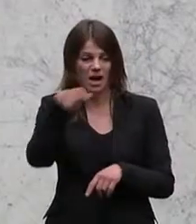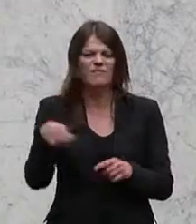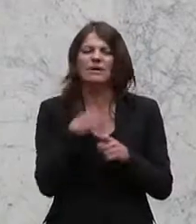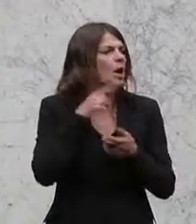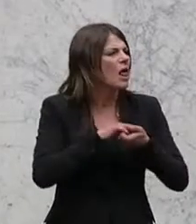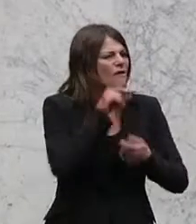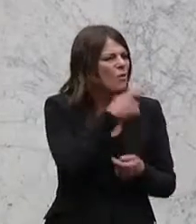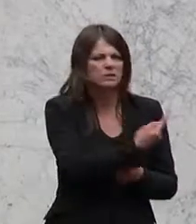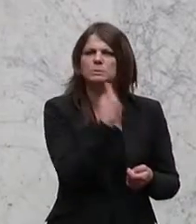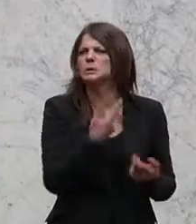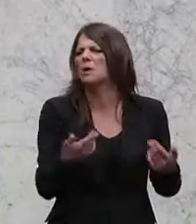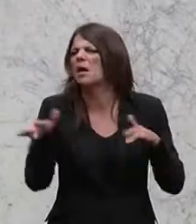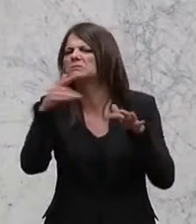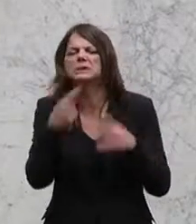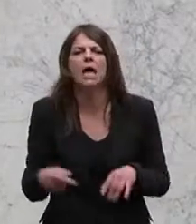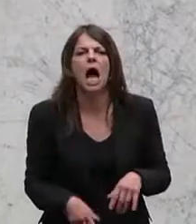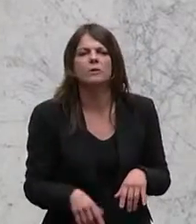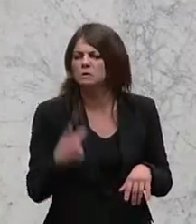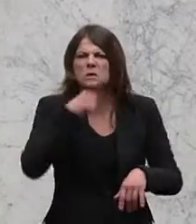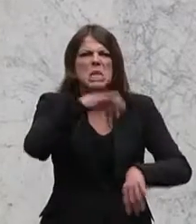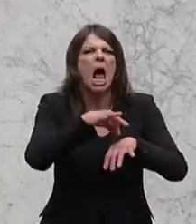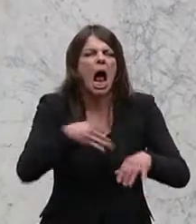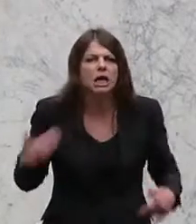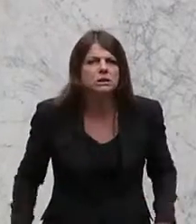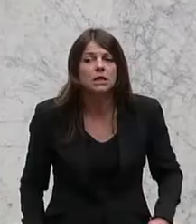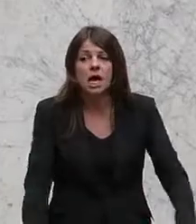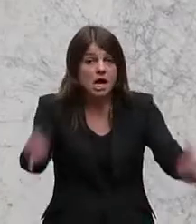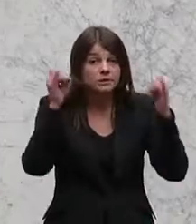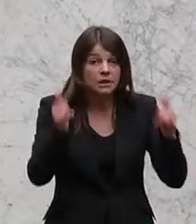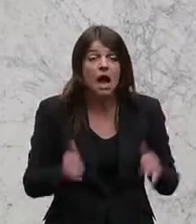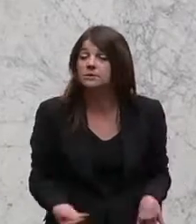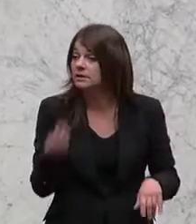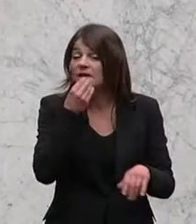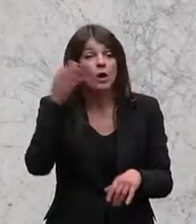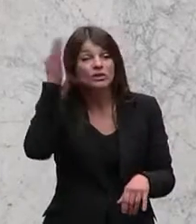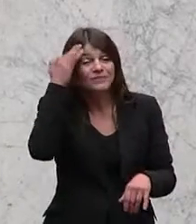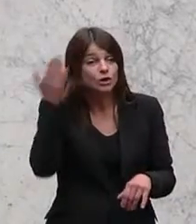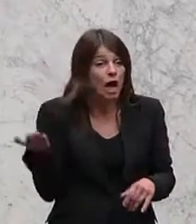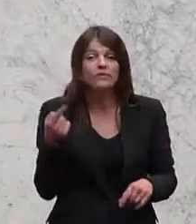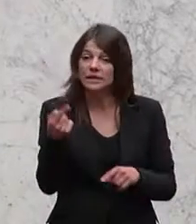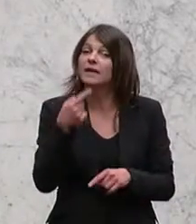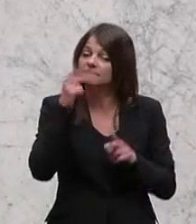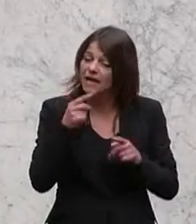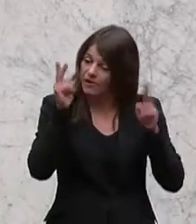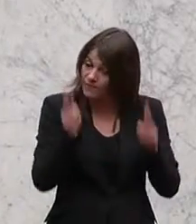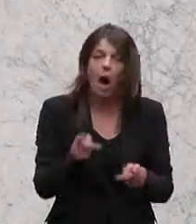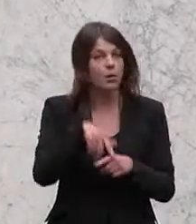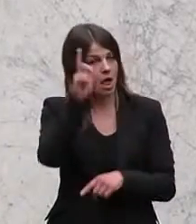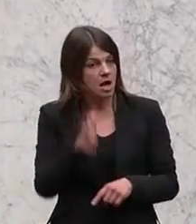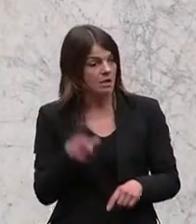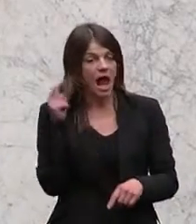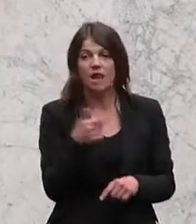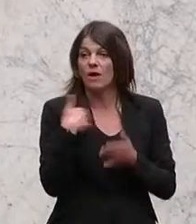das sagst, oder irgendjemand hat gesagt, ich bin ja kein Arzt. Jawohl, die Ernährungswissenschaftler bestätigen und in Italien wurde